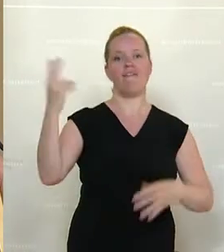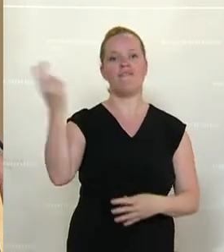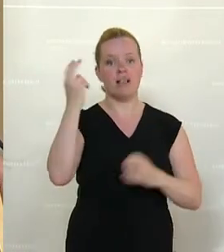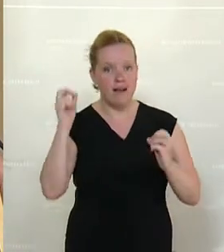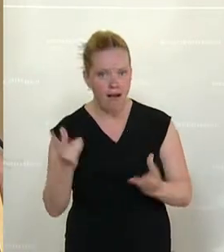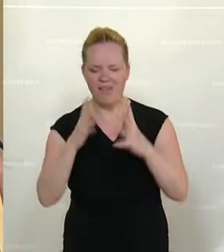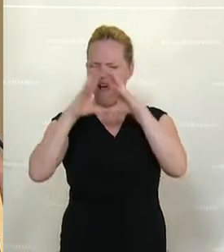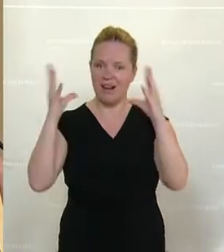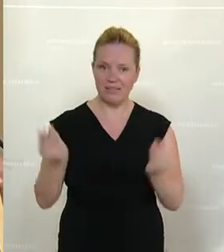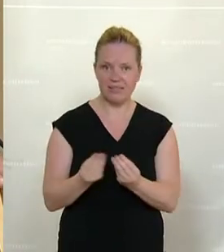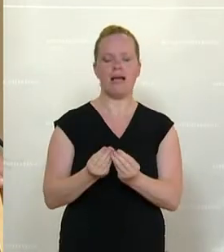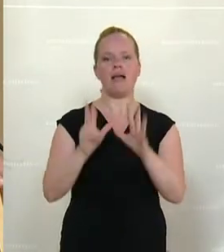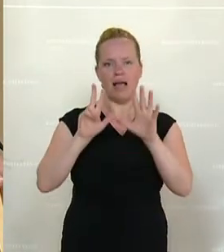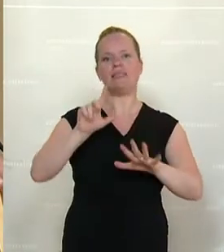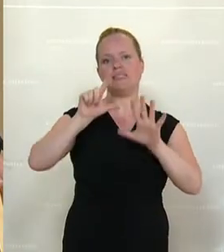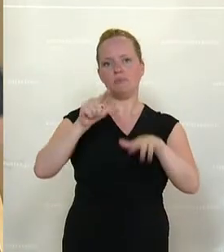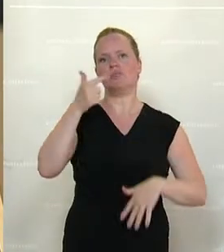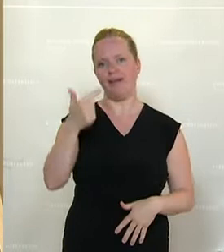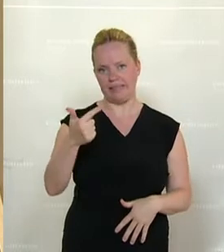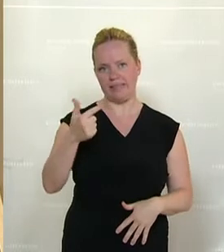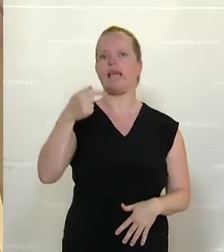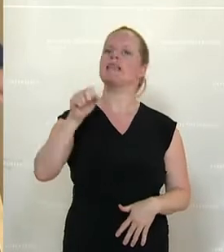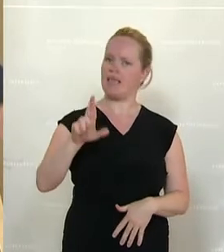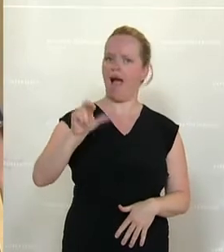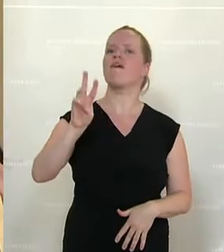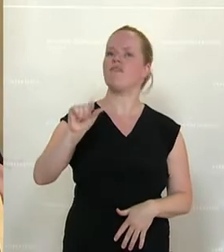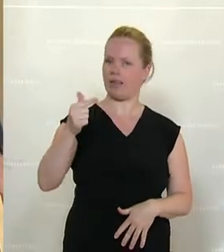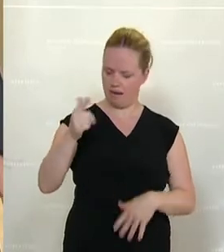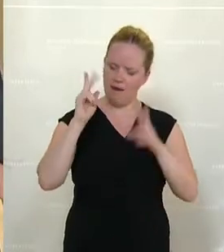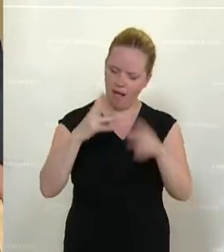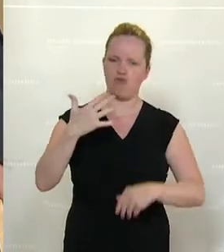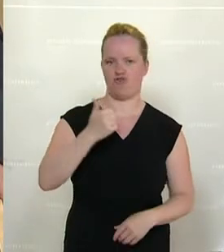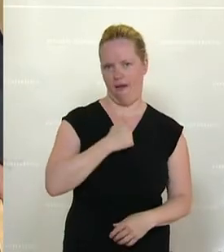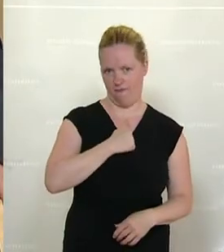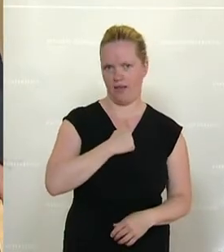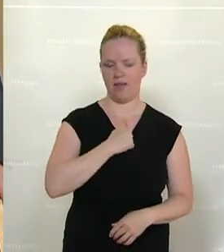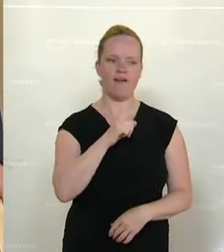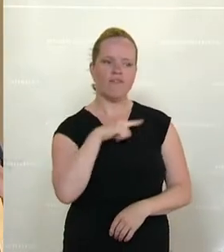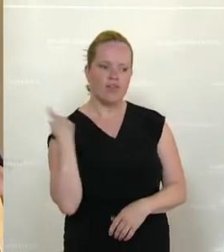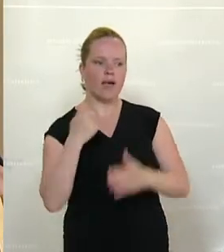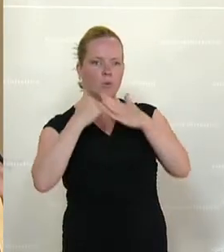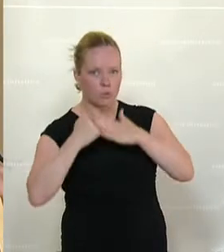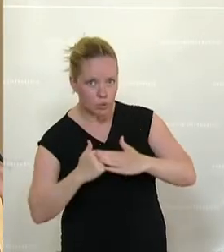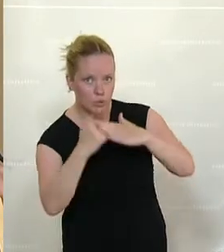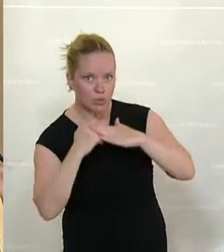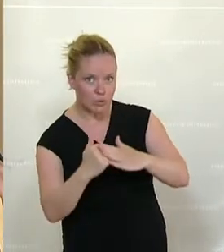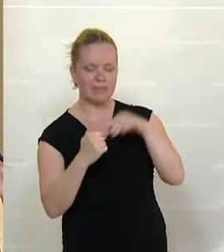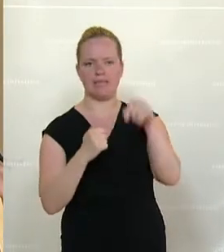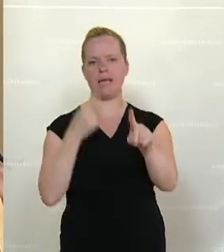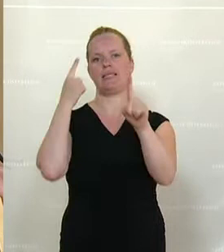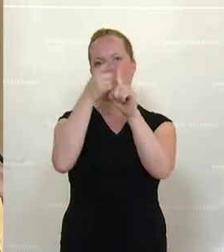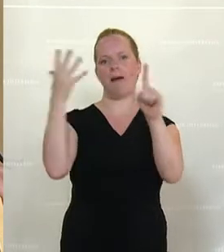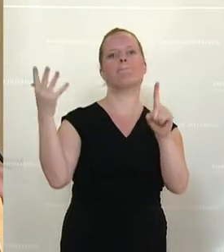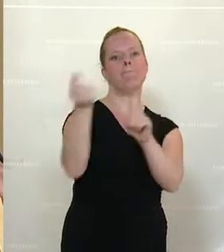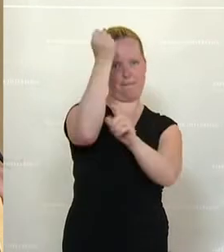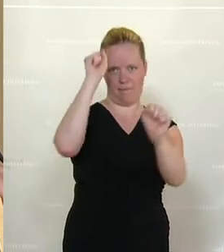27 Terawatt zu erreichen. Und wir werden alles daran setzen und alle dabei unterstützen, dass wir dieses Ziel erreichen.